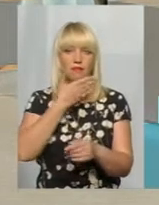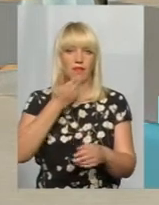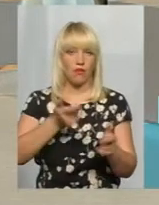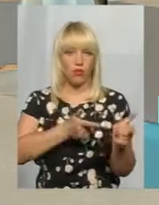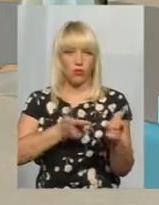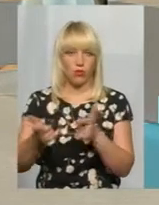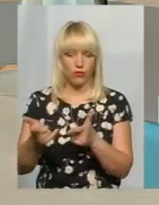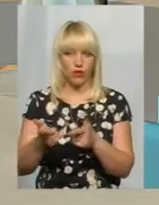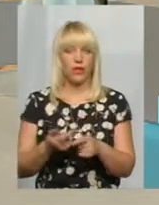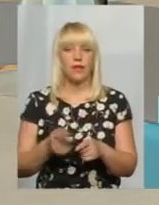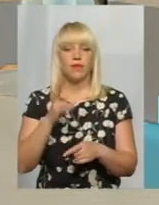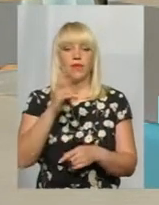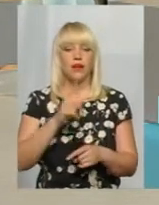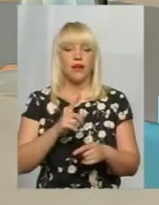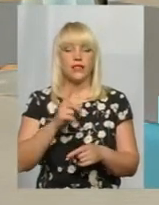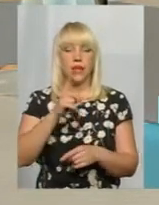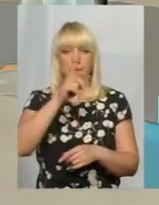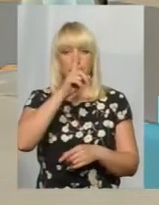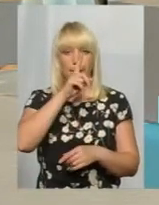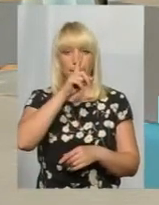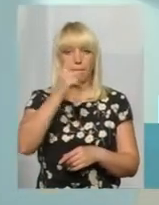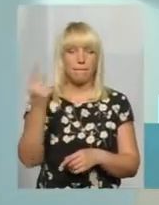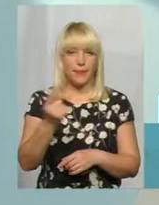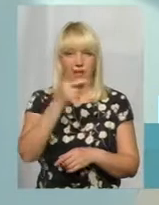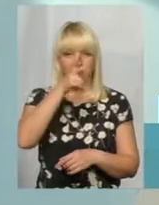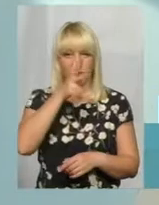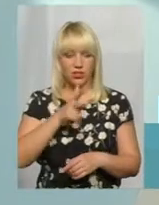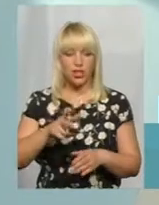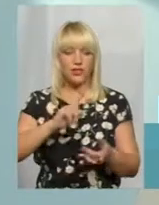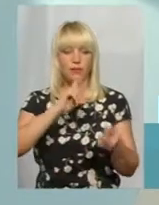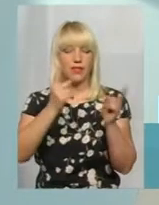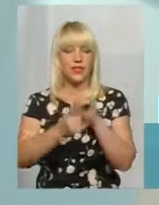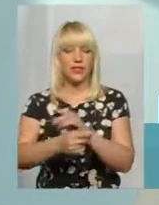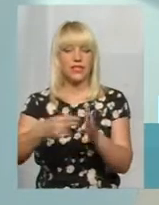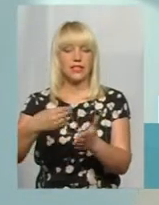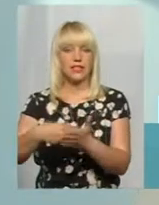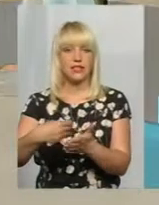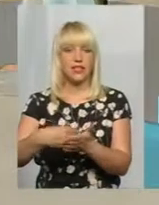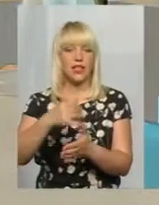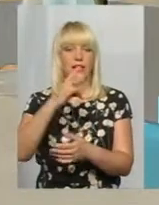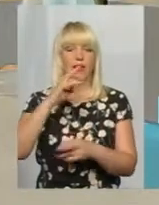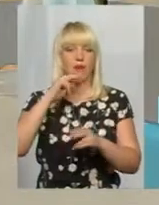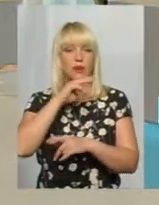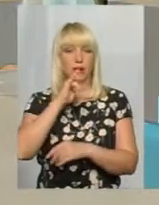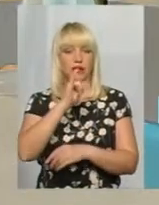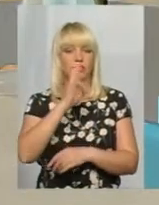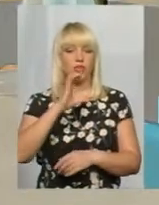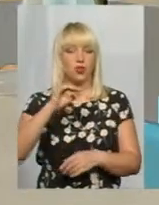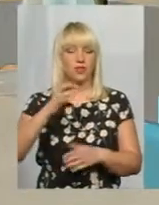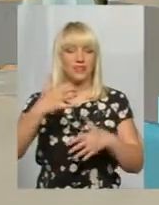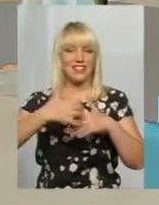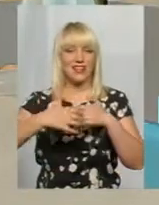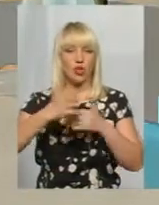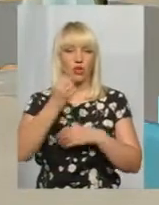того, за перший квартал змінилися ціни на препарати інсулінів. В середньому на 14